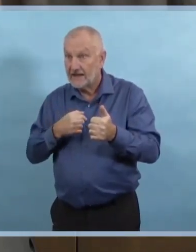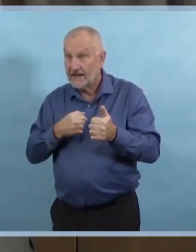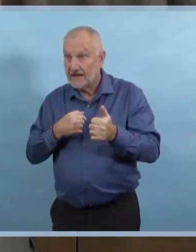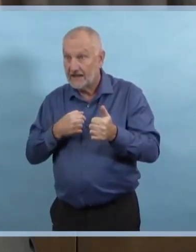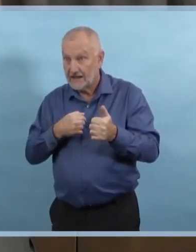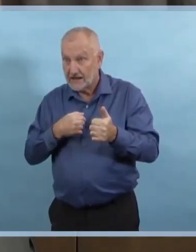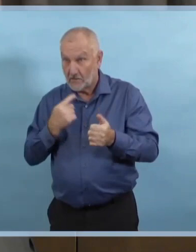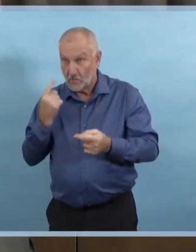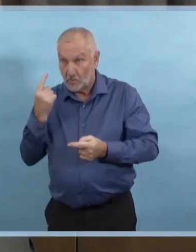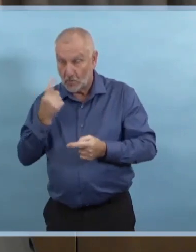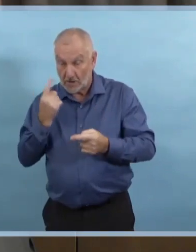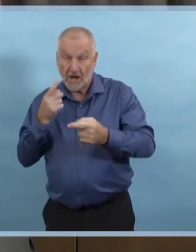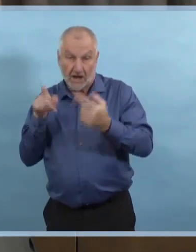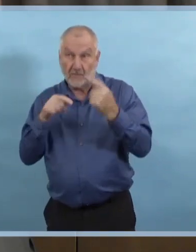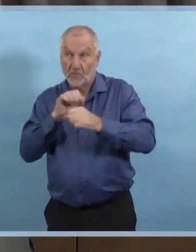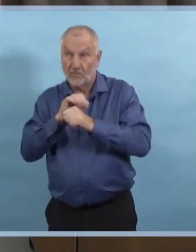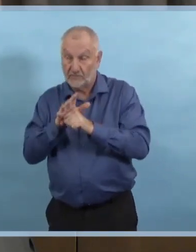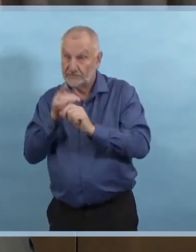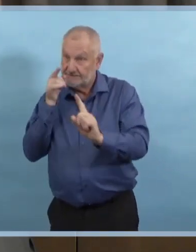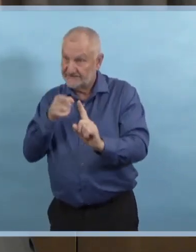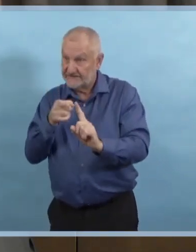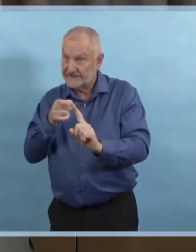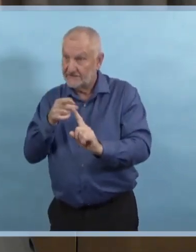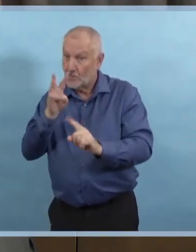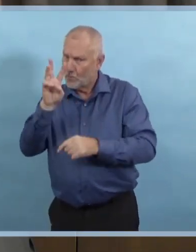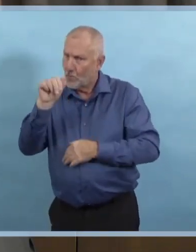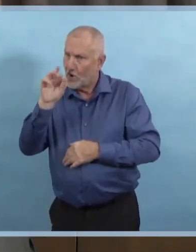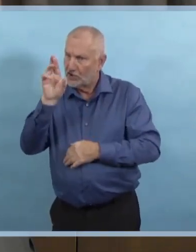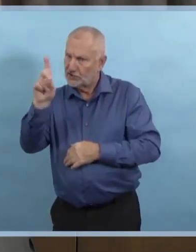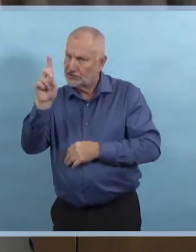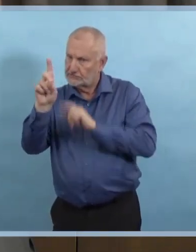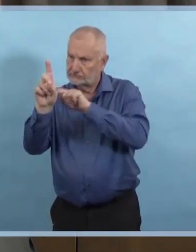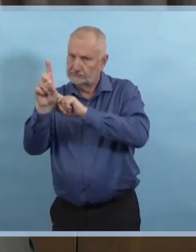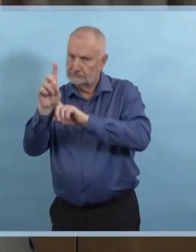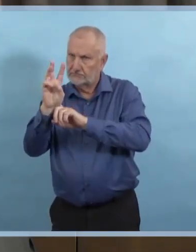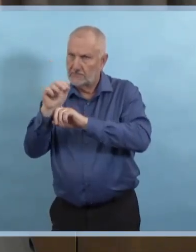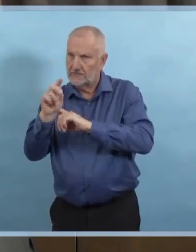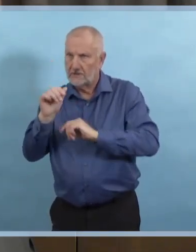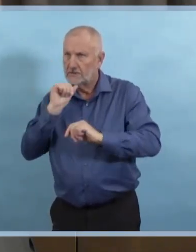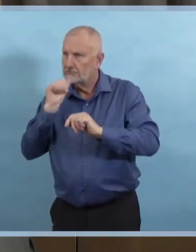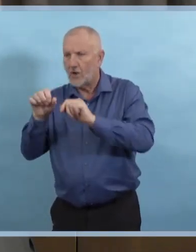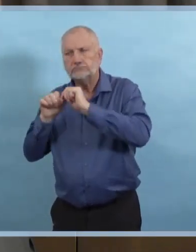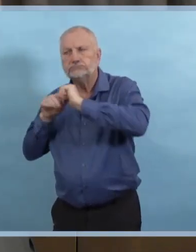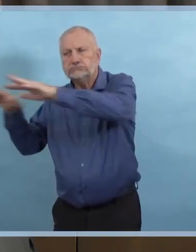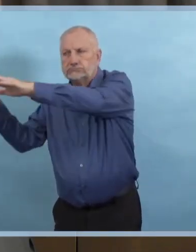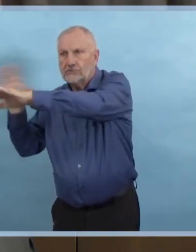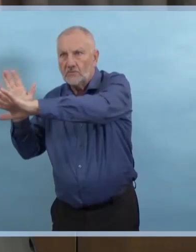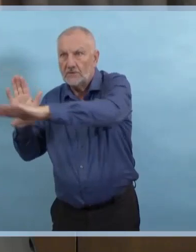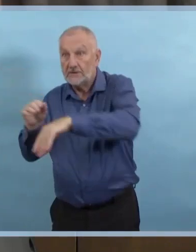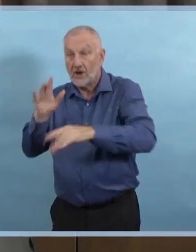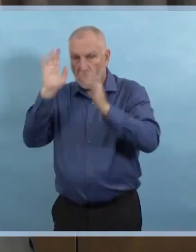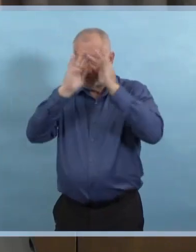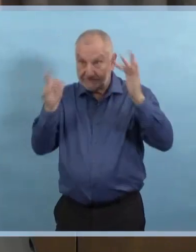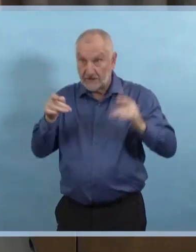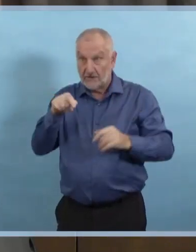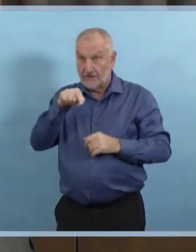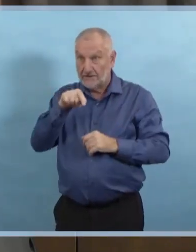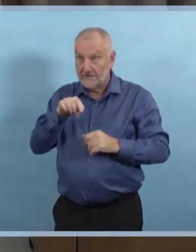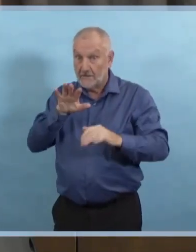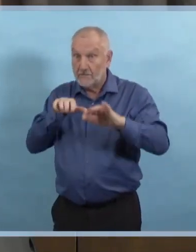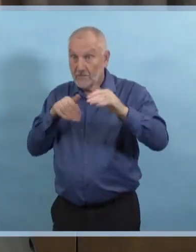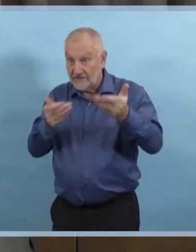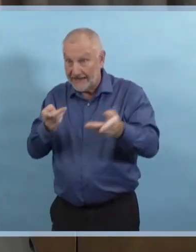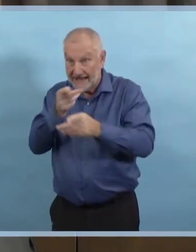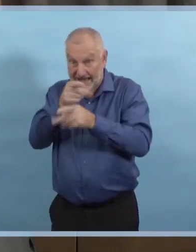dédiés à la COVID, donc pas nécessairement aux hôpitaux où il y a eu des éclosions, mais à ceux qui fournissent des soins aux patients de la COVID qui ont